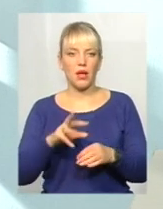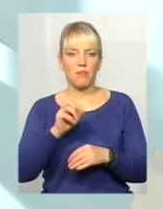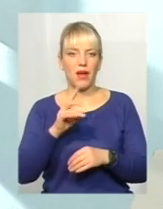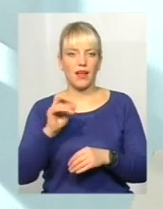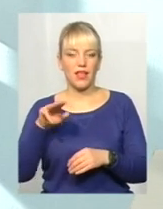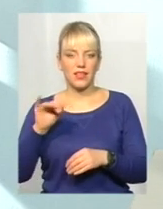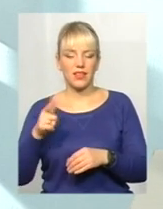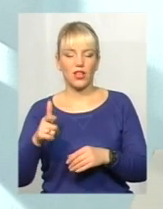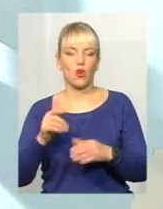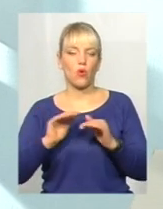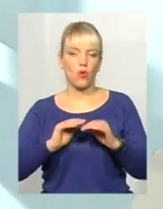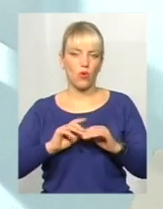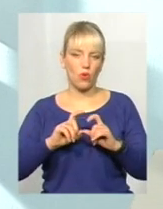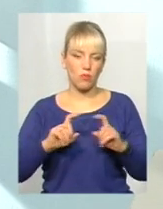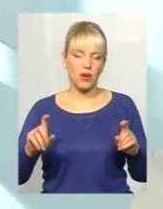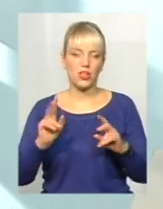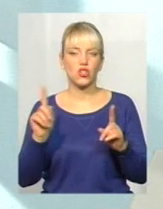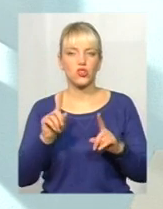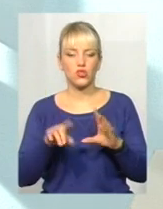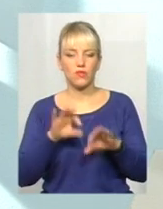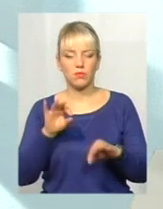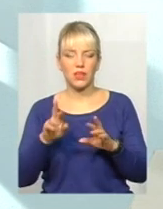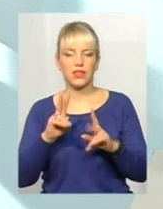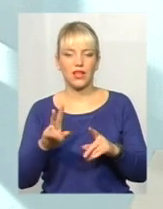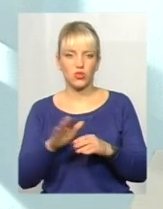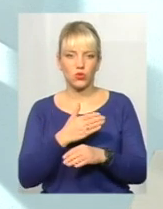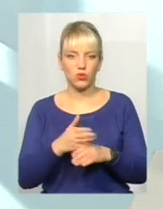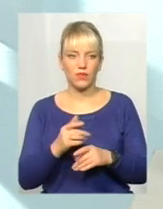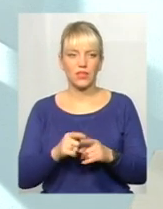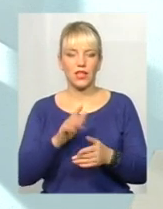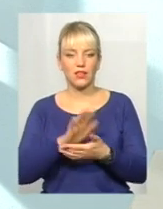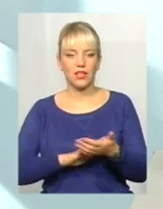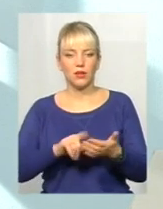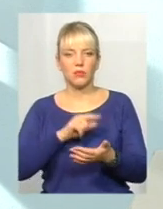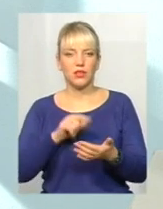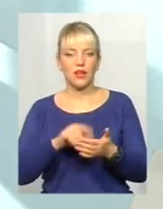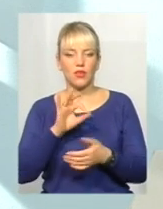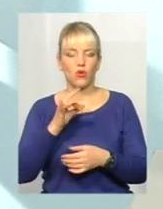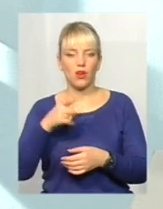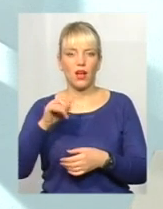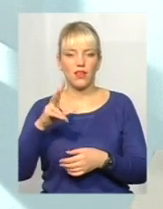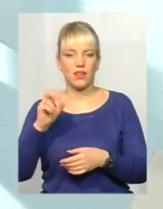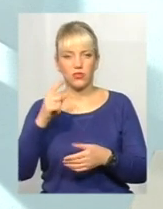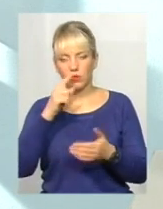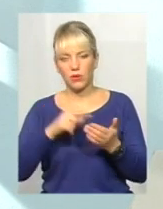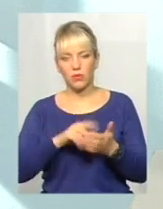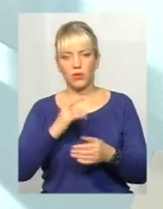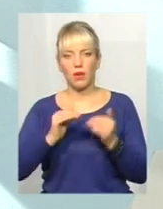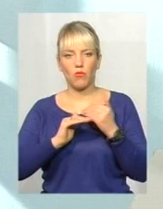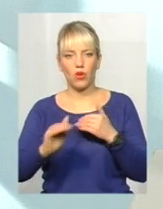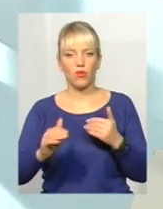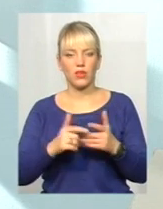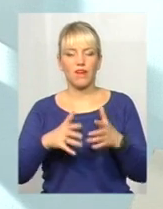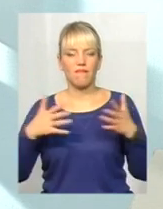відбирати, як відбирати, як сортувати. Далі стоїть питання про те, що органічні відходи не попадали на полігон, великогабаритні відходи.